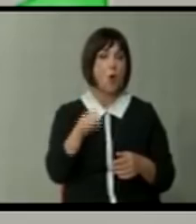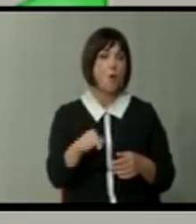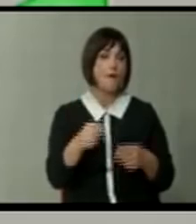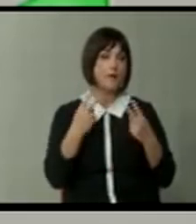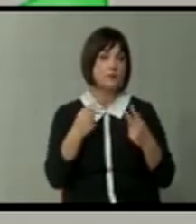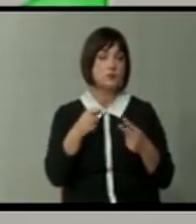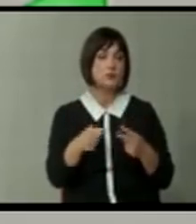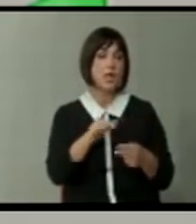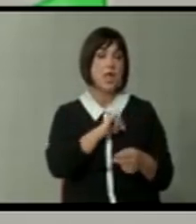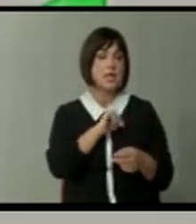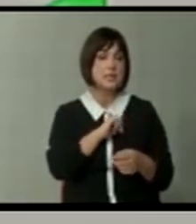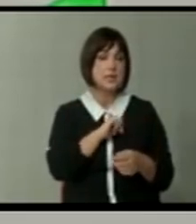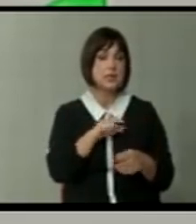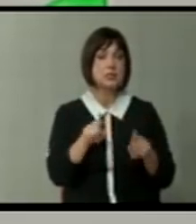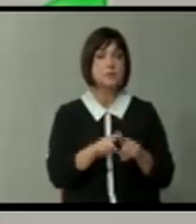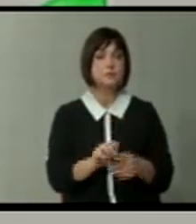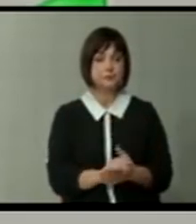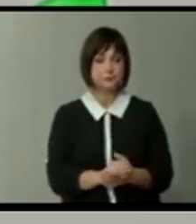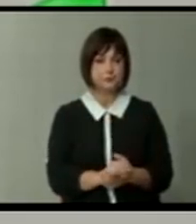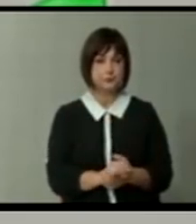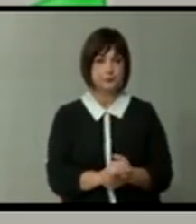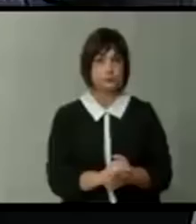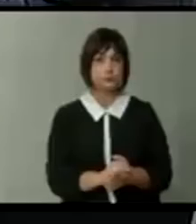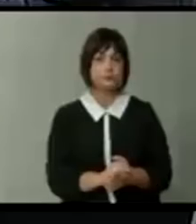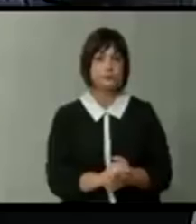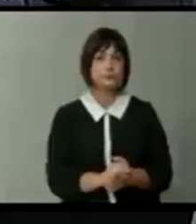конгромерат на интереси Исток, Запад, Юг.